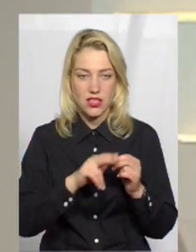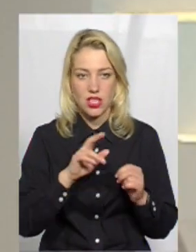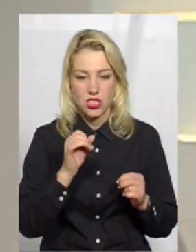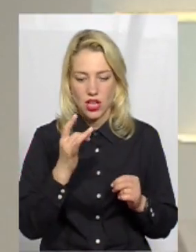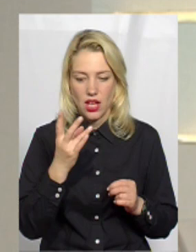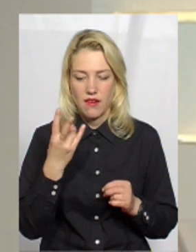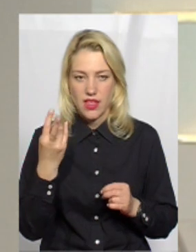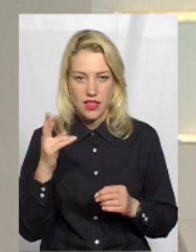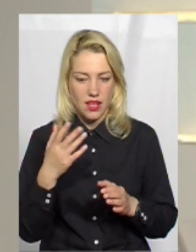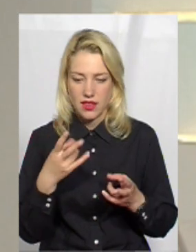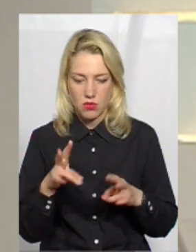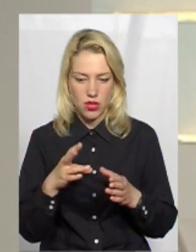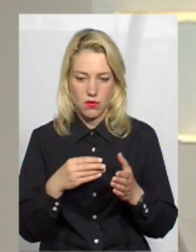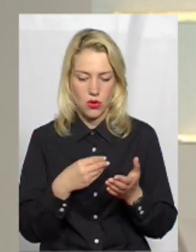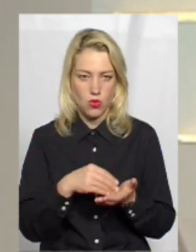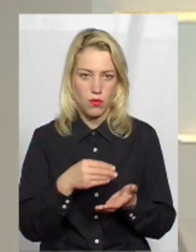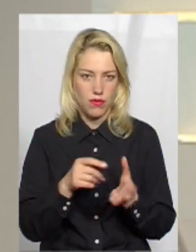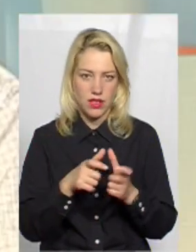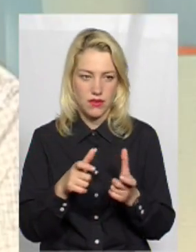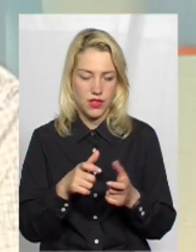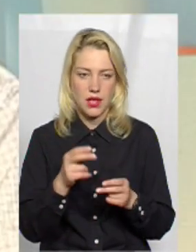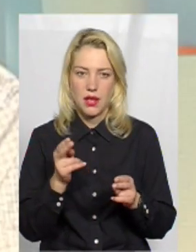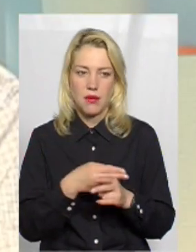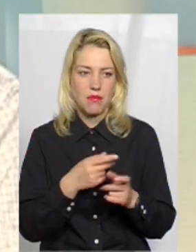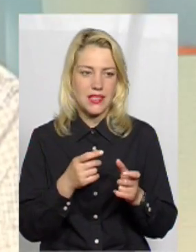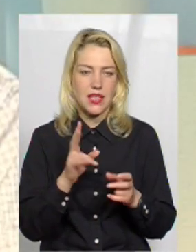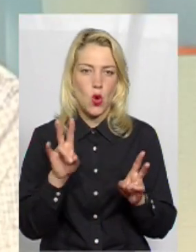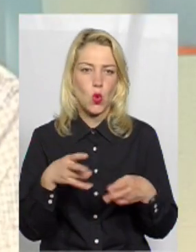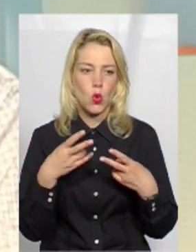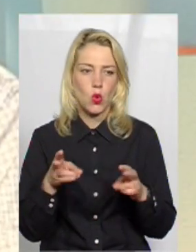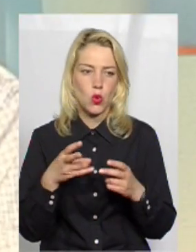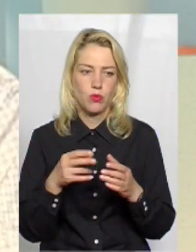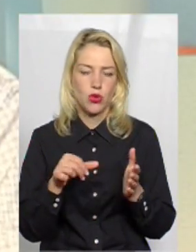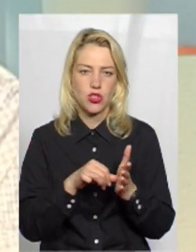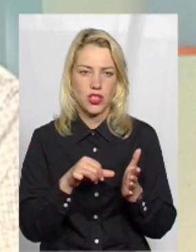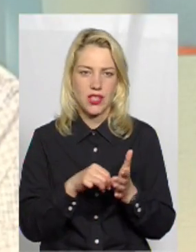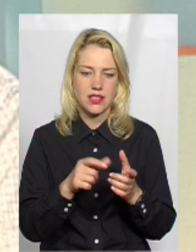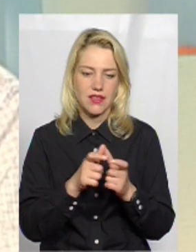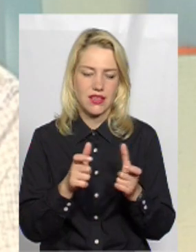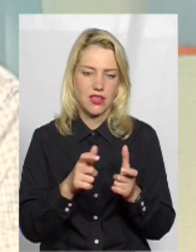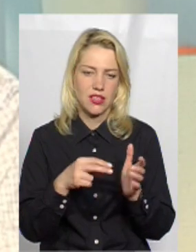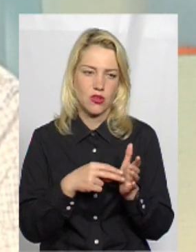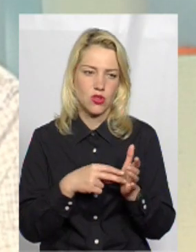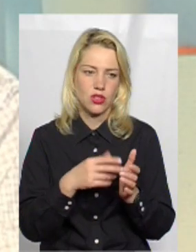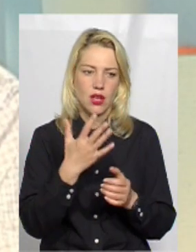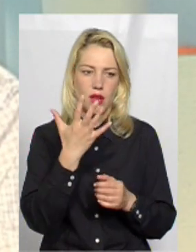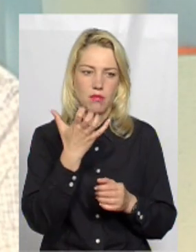так, тобто не потрібно за півроку купувати квитки, без клубного членства квитки коштують